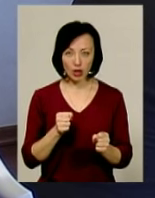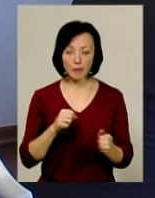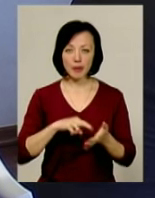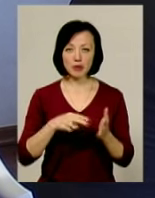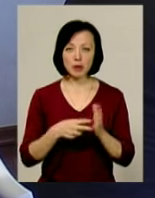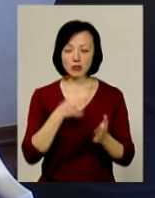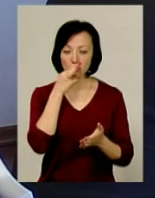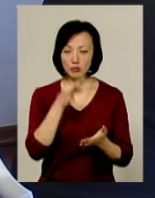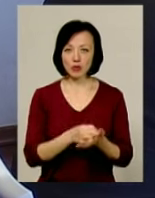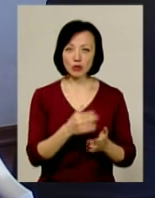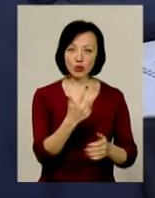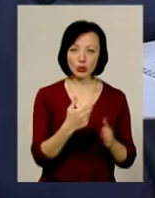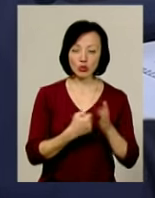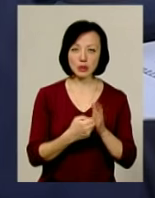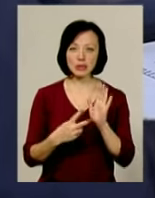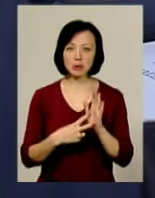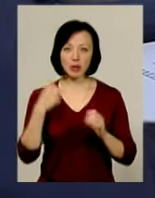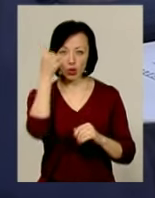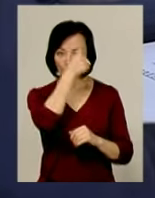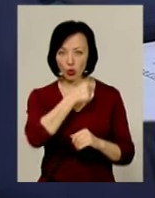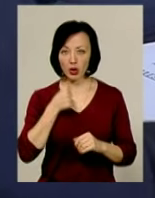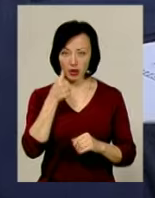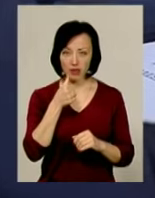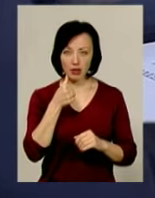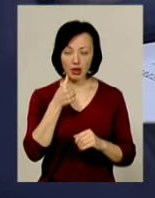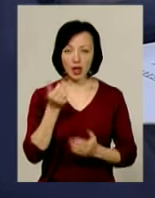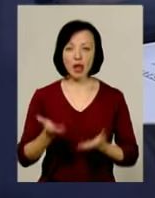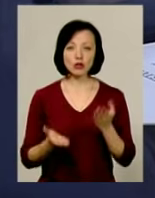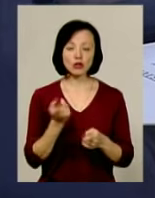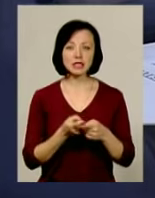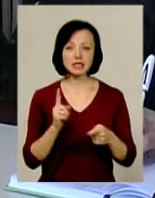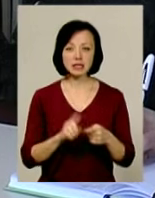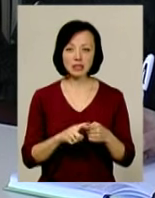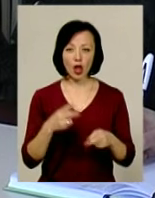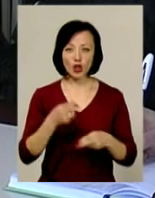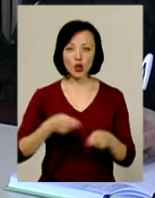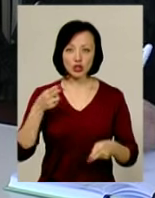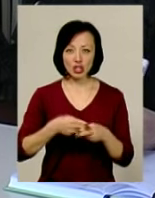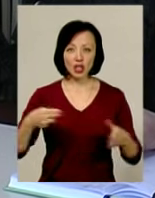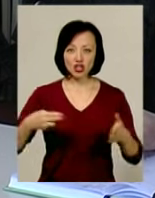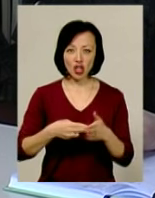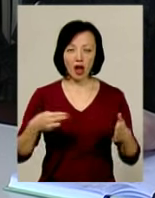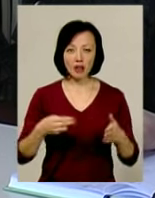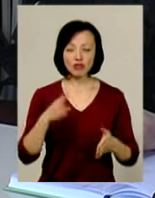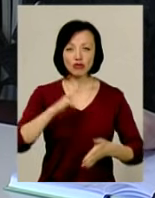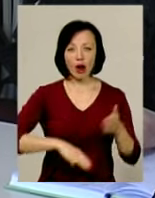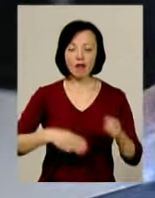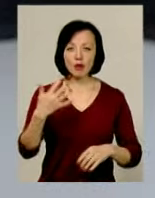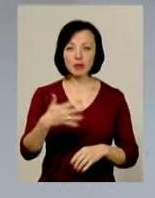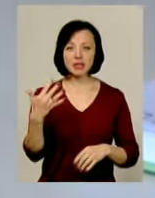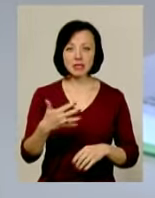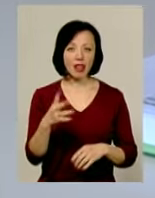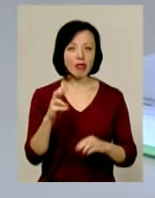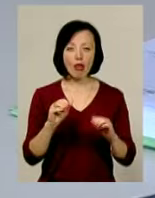Передбачена відповідальність від 3 до 7 років. Якщо це фінські ножі, кінжали чи холодна зброя – штрафом до 50